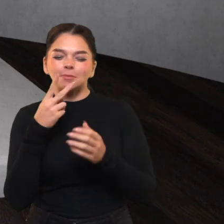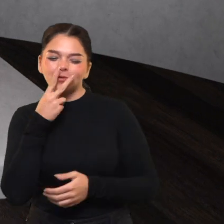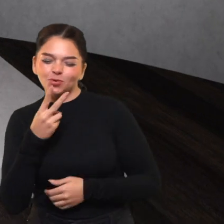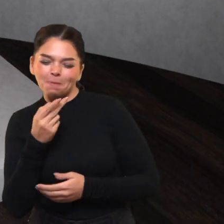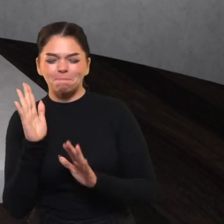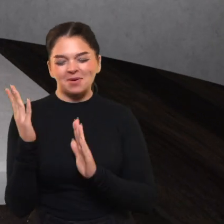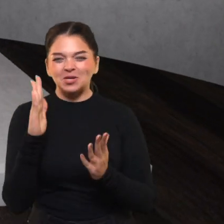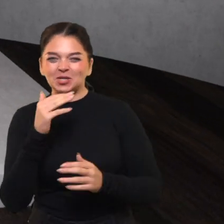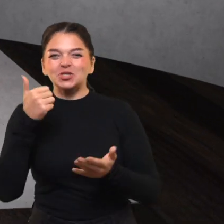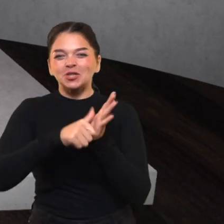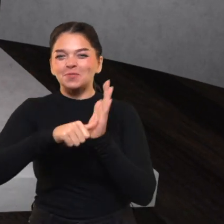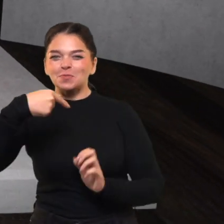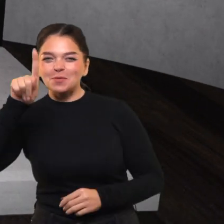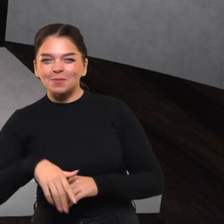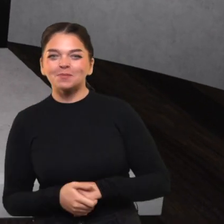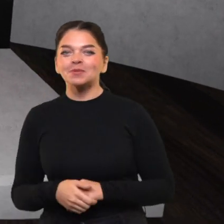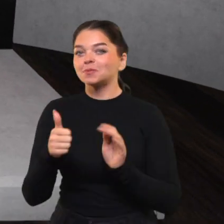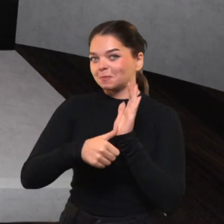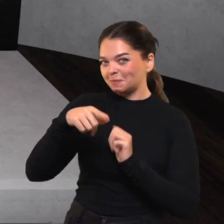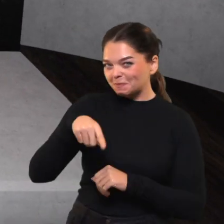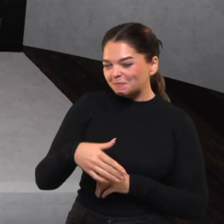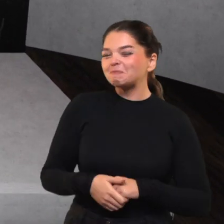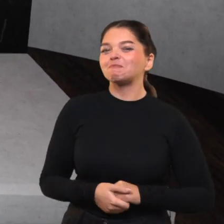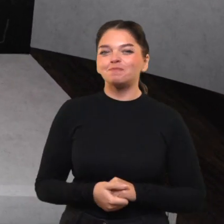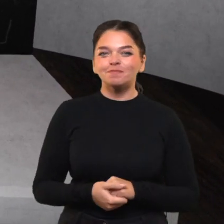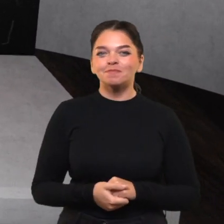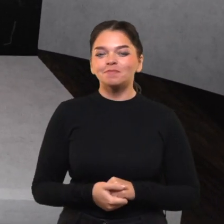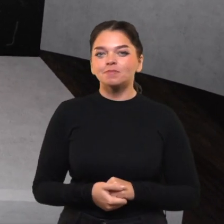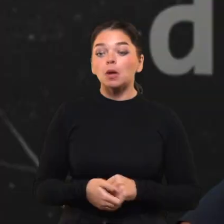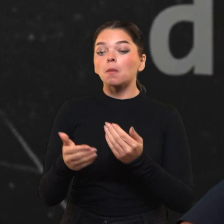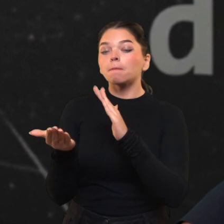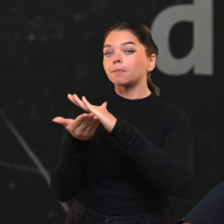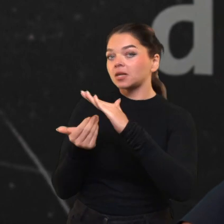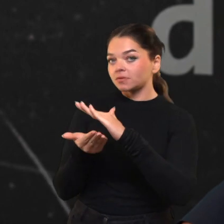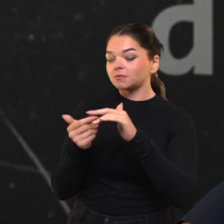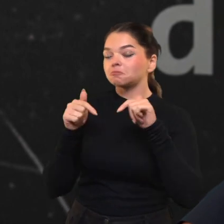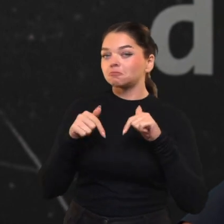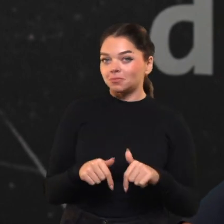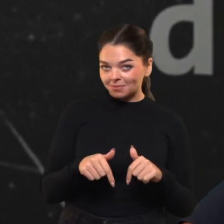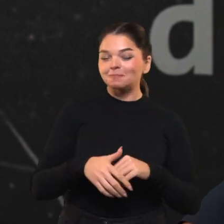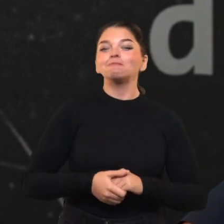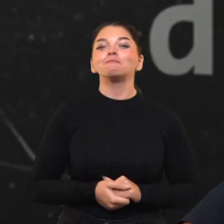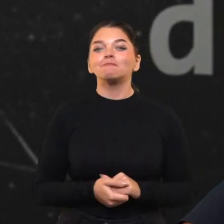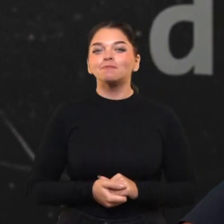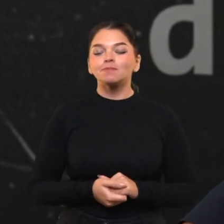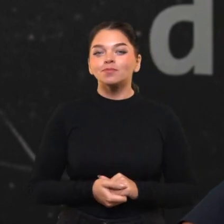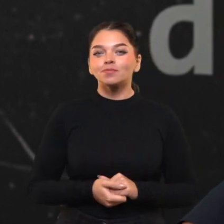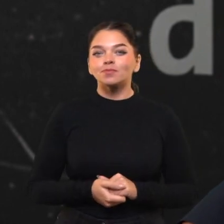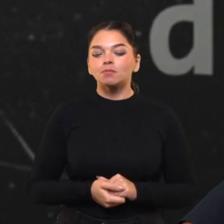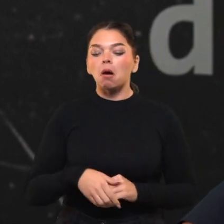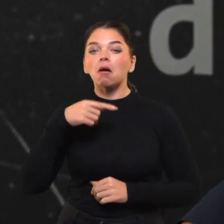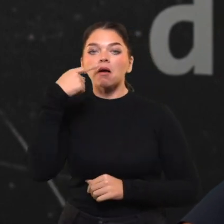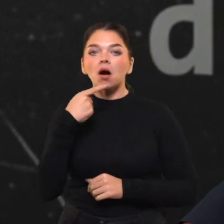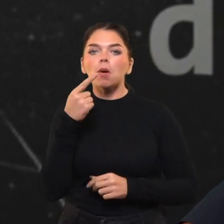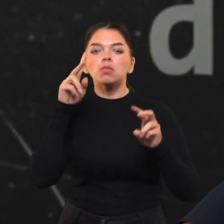pavadinimą turi būti panašu. Šešiasdešimt pirma. Šešiasdešimt pirma. Mes pasipytim jūs į mūsų laidą.